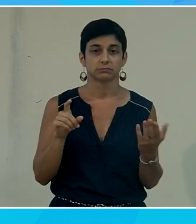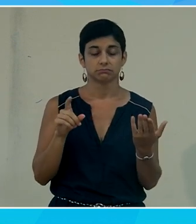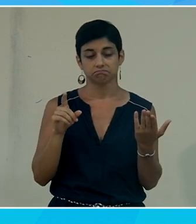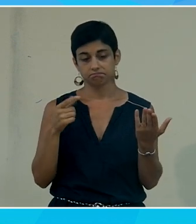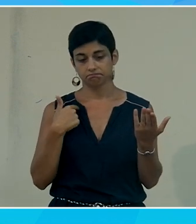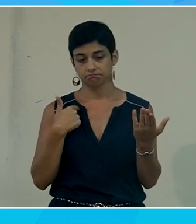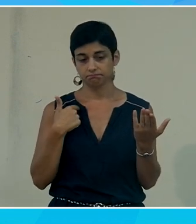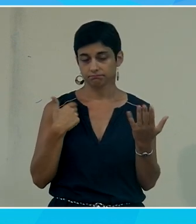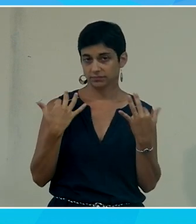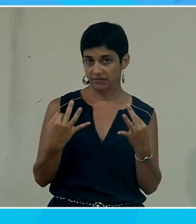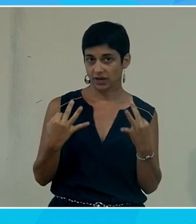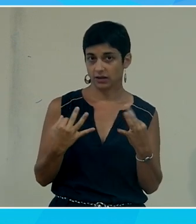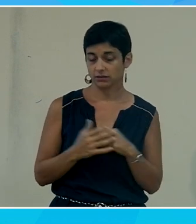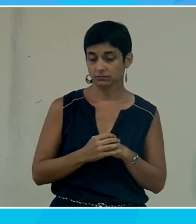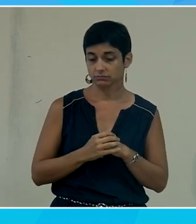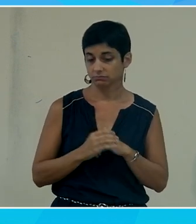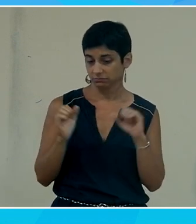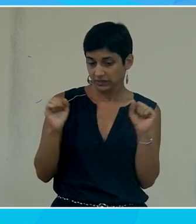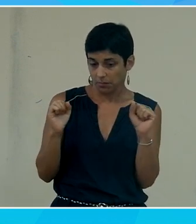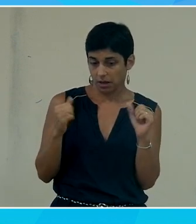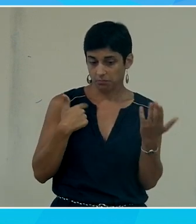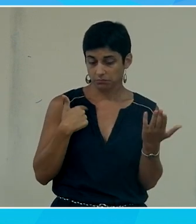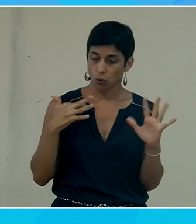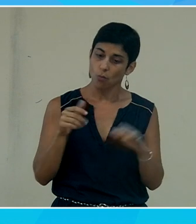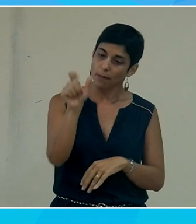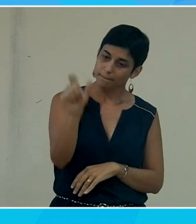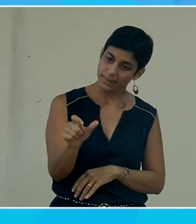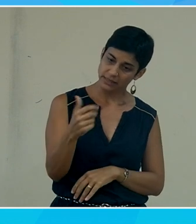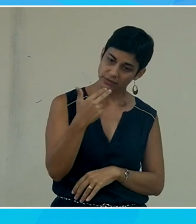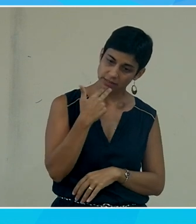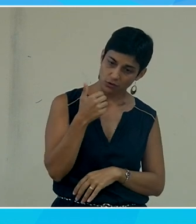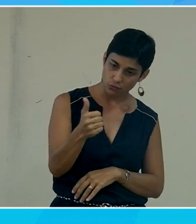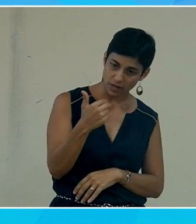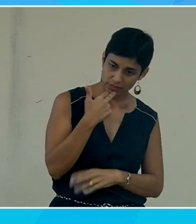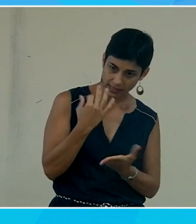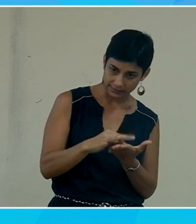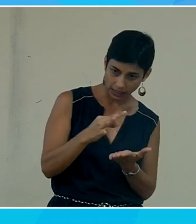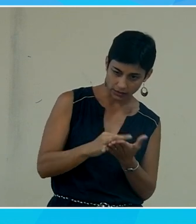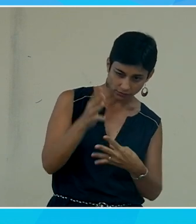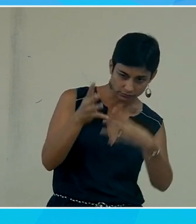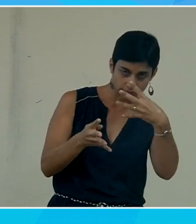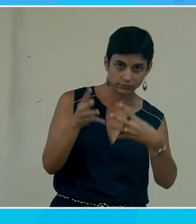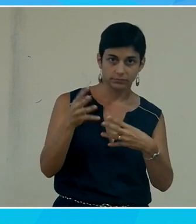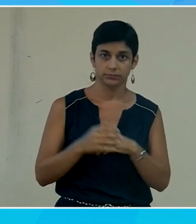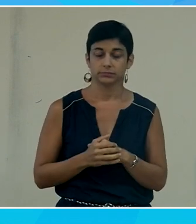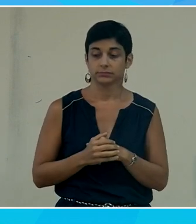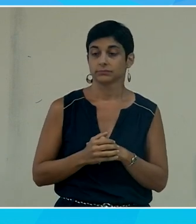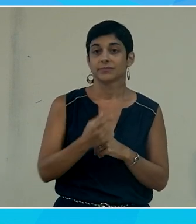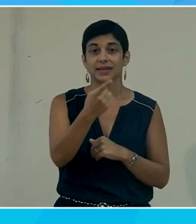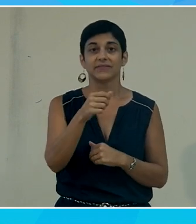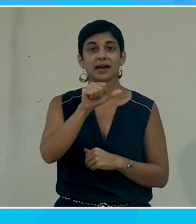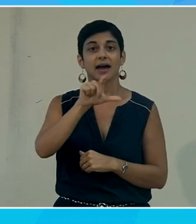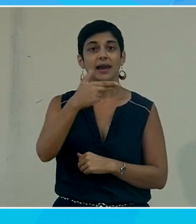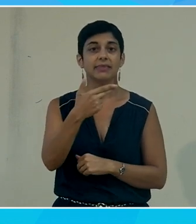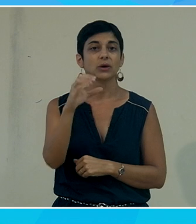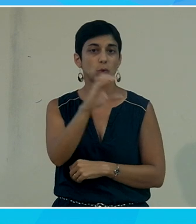'identifier finalement comment un utilisateur va utiliser une application elle vient d'Alan Cooper qui était le